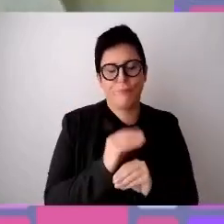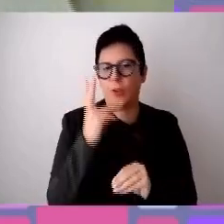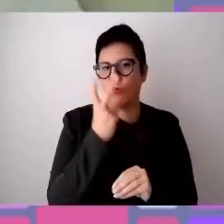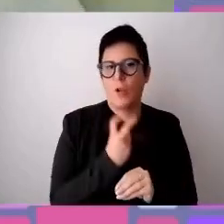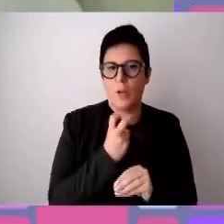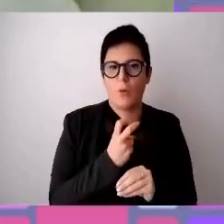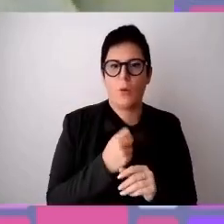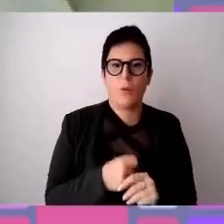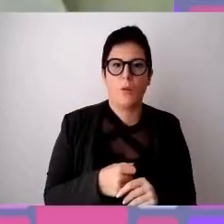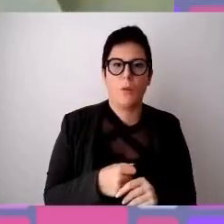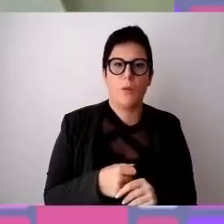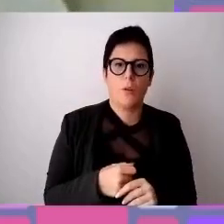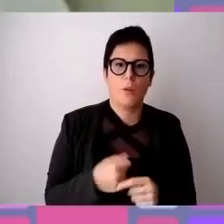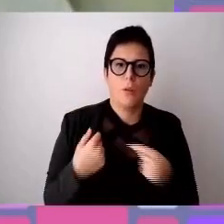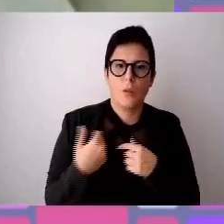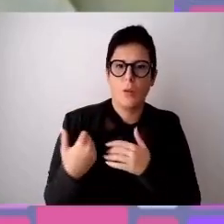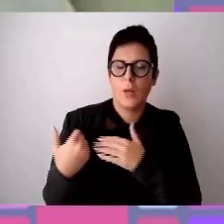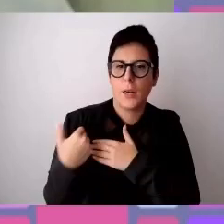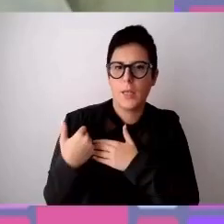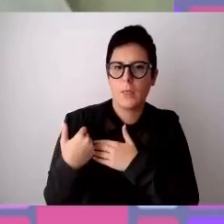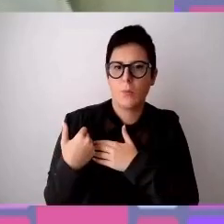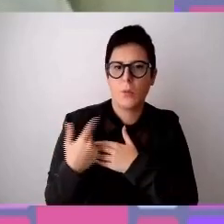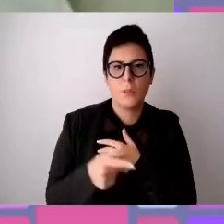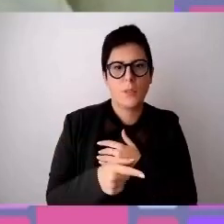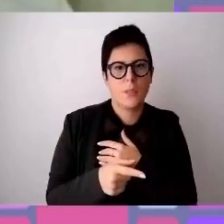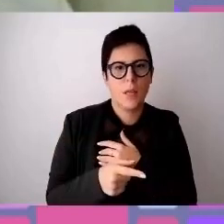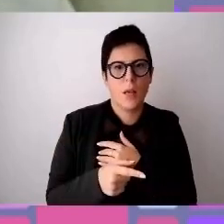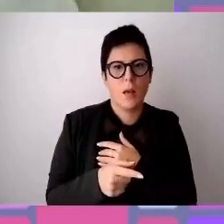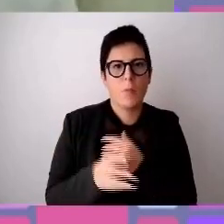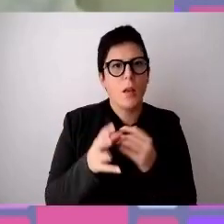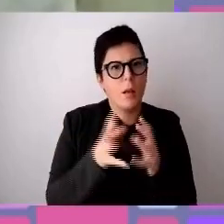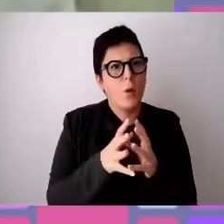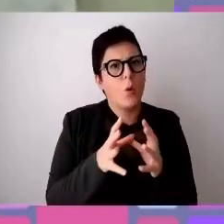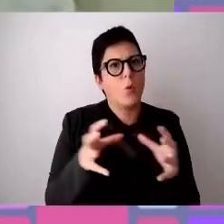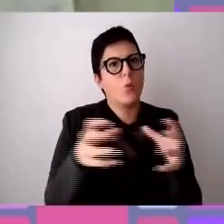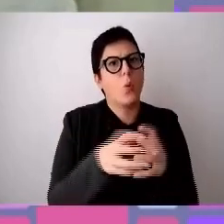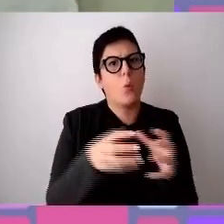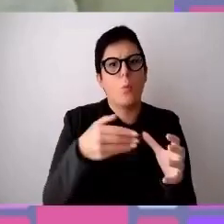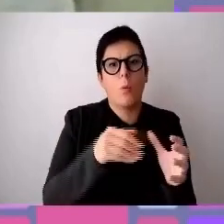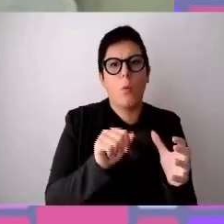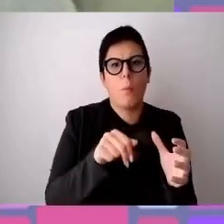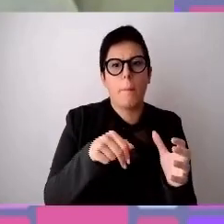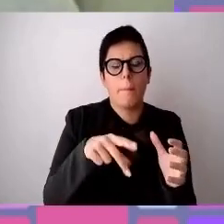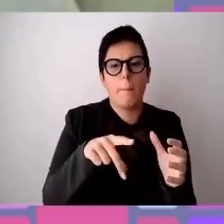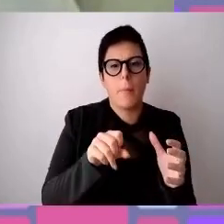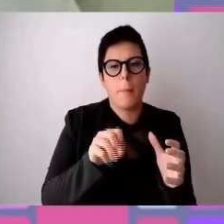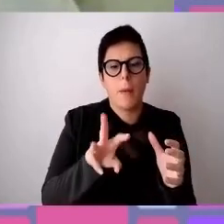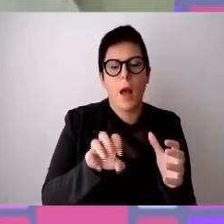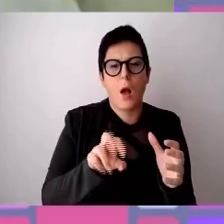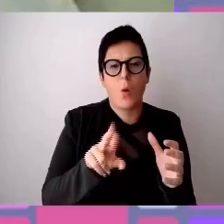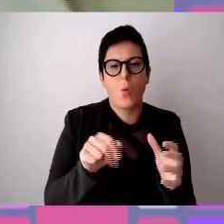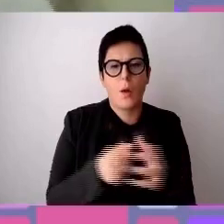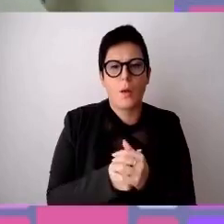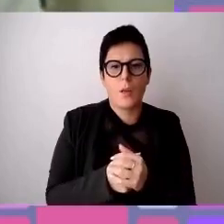Ero responsabile della prima società, prima azienda del gruppo Manpower, responsabile del Centro